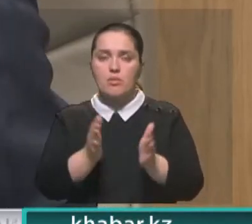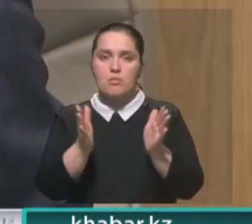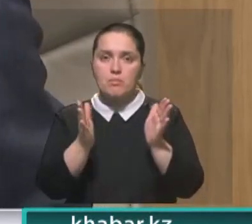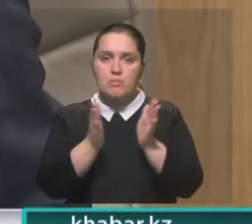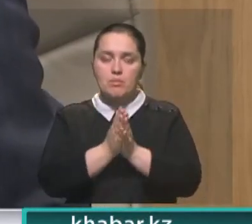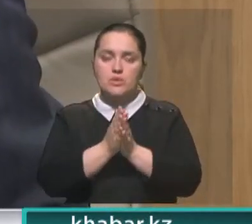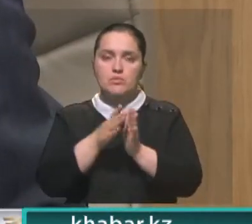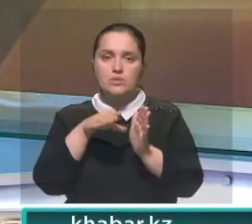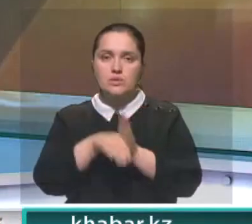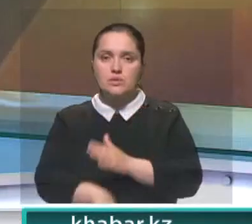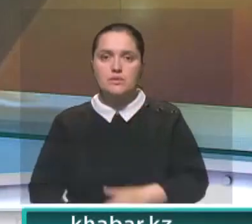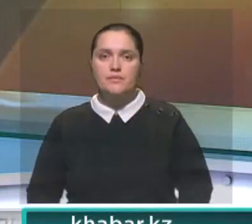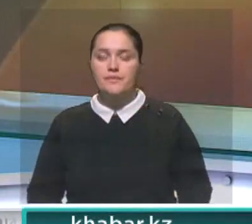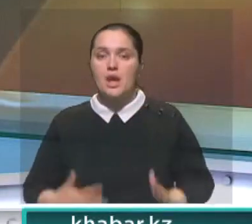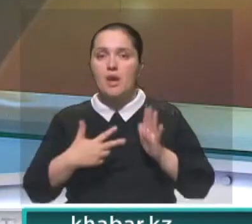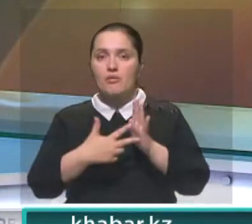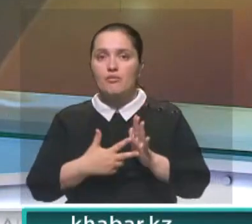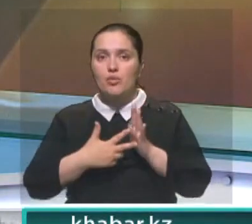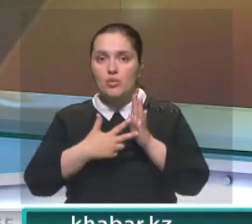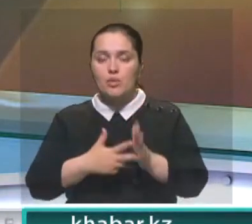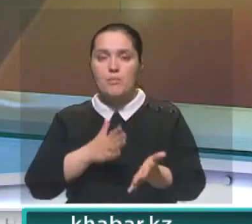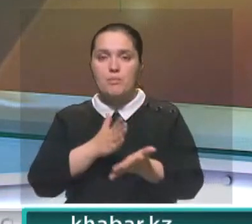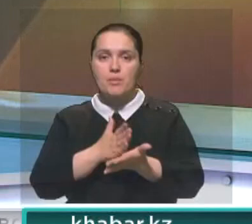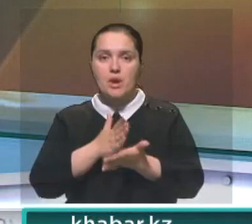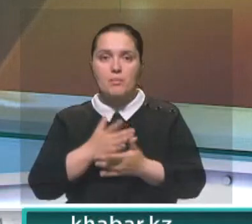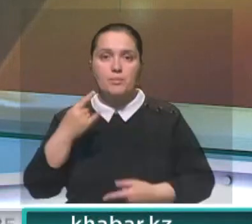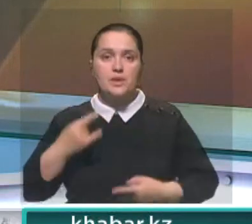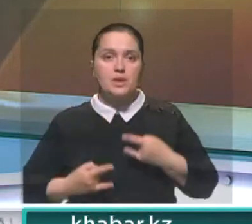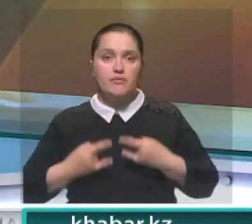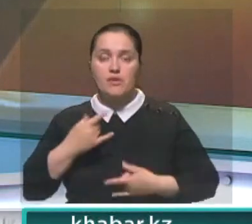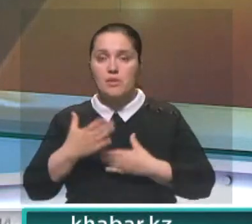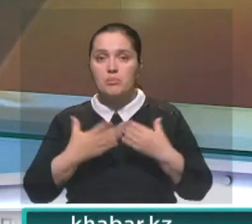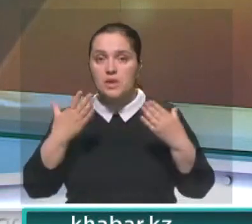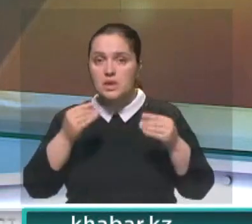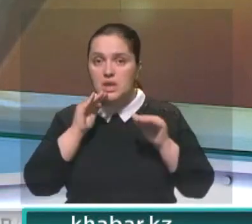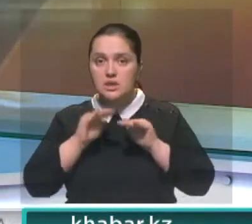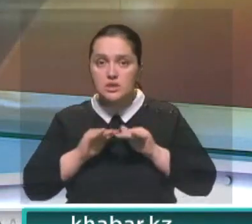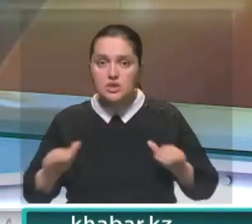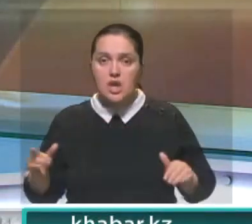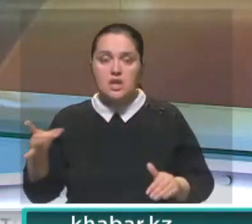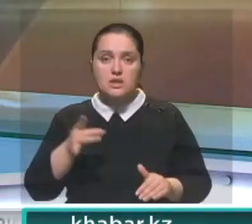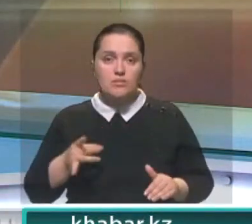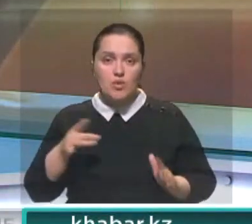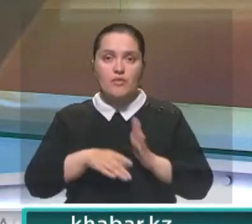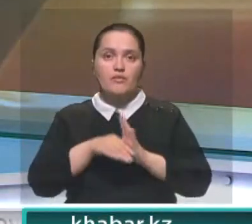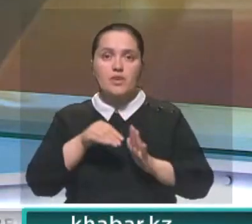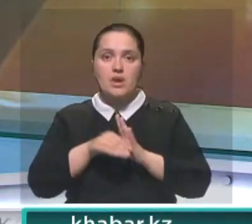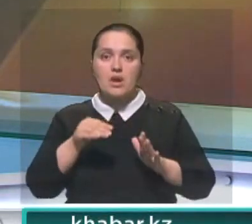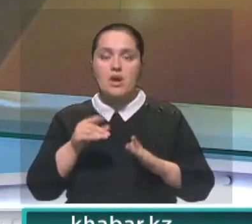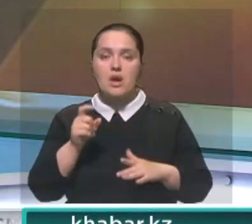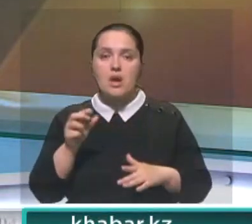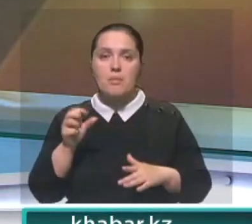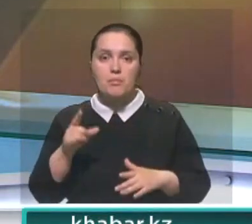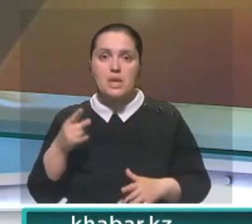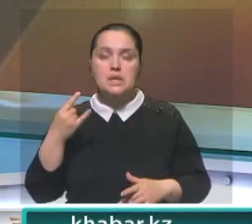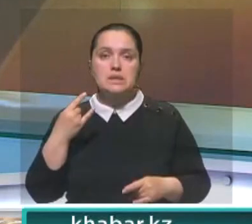учесть это. Восемь часов в прямом эфире. В канун дня тишины перед республиканским референдумом агентство